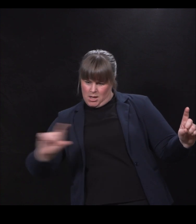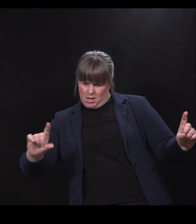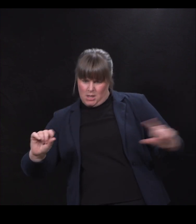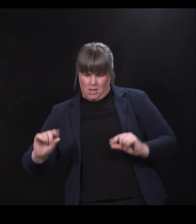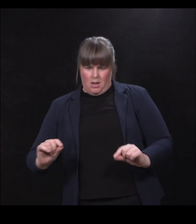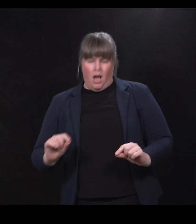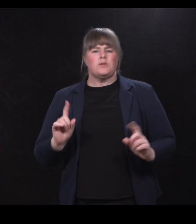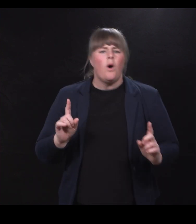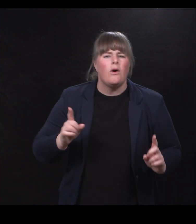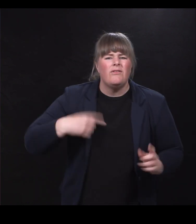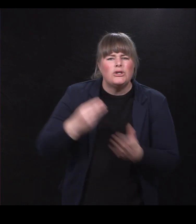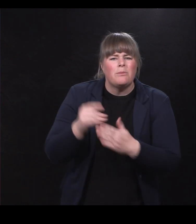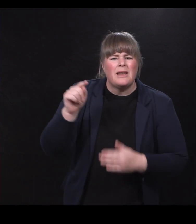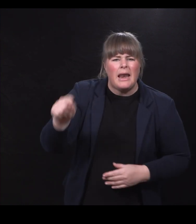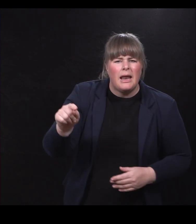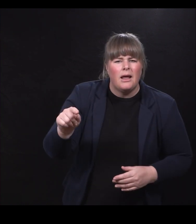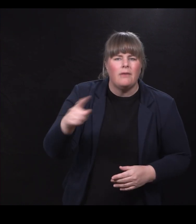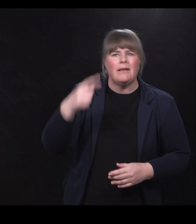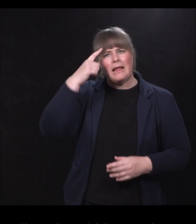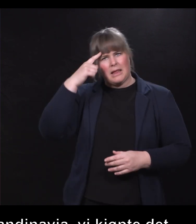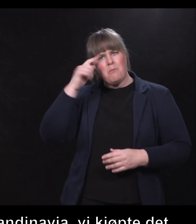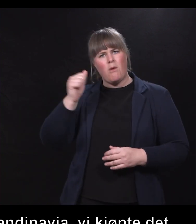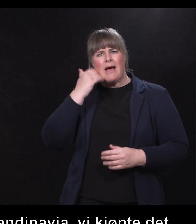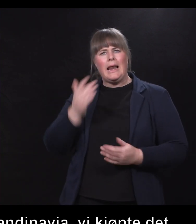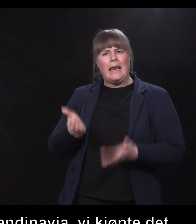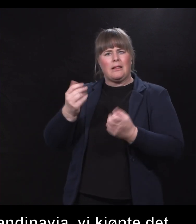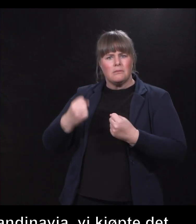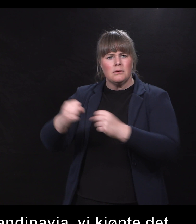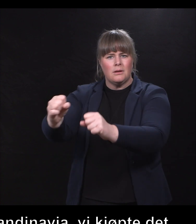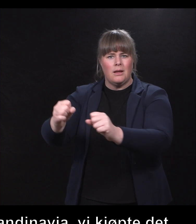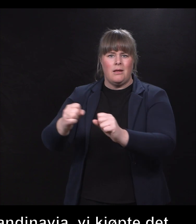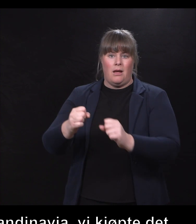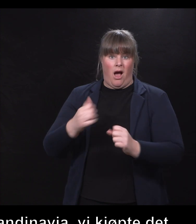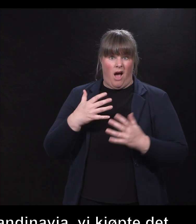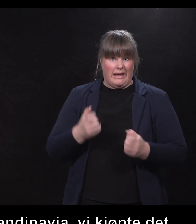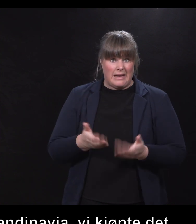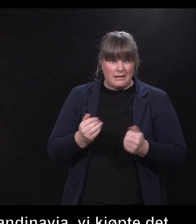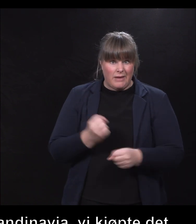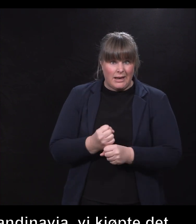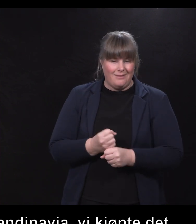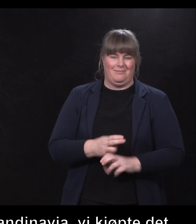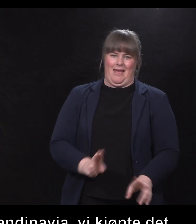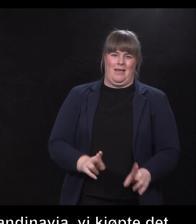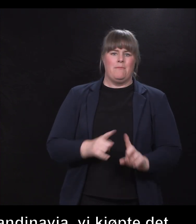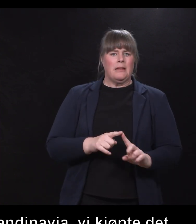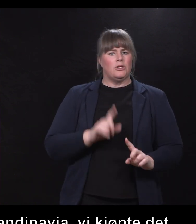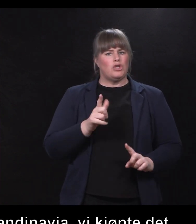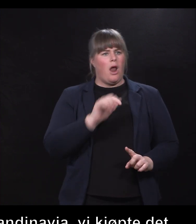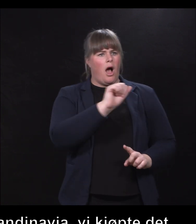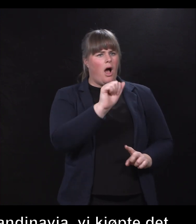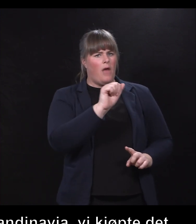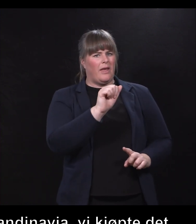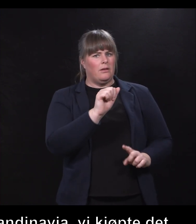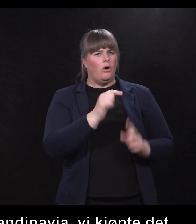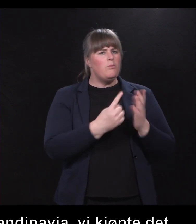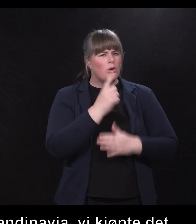når vi kjøpte dette her, så tenkte jeg at det skal være lett å sette i gang med. Det har det ikke vært. Men vi har takket være Adrians, og kanskje Aspergeren spiller en rolle der,